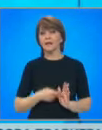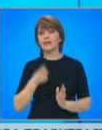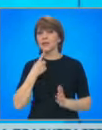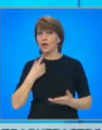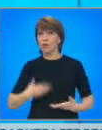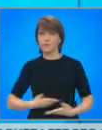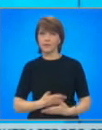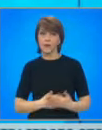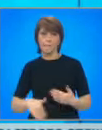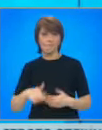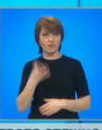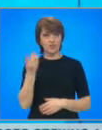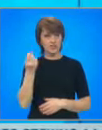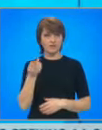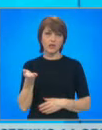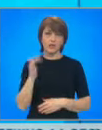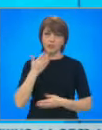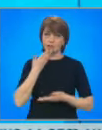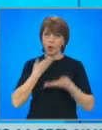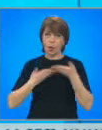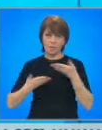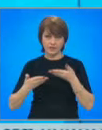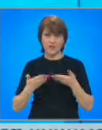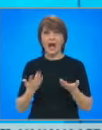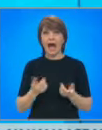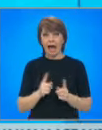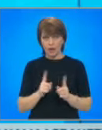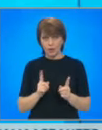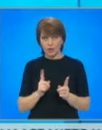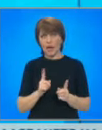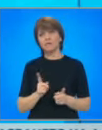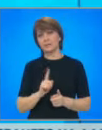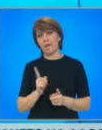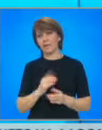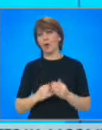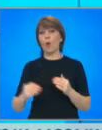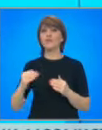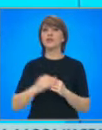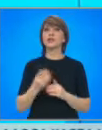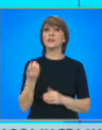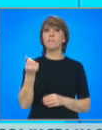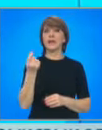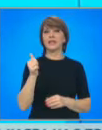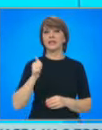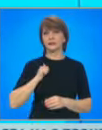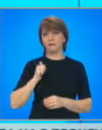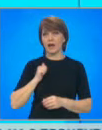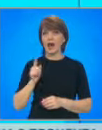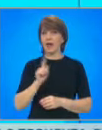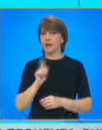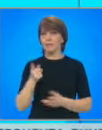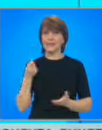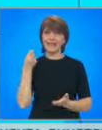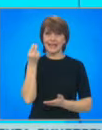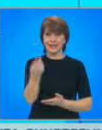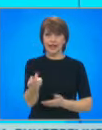необходими повече средства, те ще бъдат обсъдени. В противен случай обаче не биха уваличали парите за отбрана. По думите му, няма да се